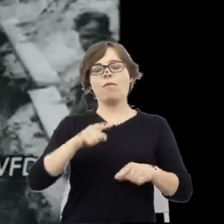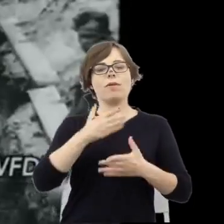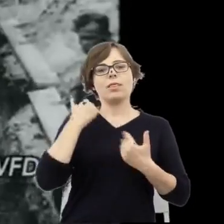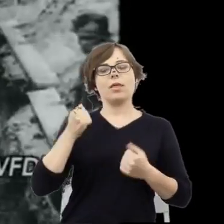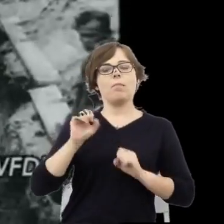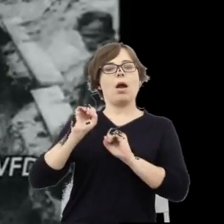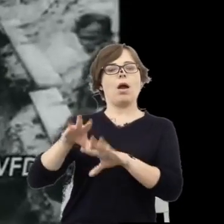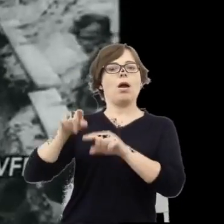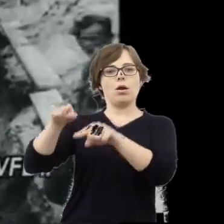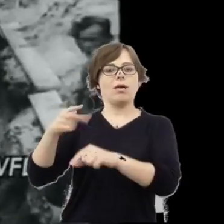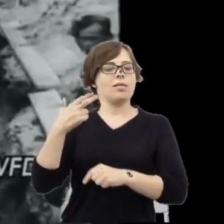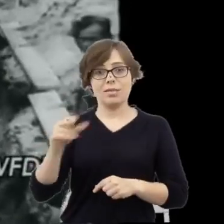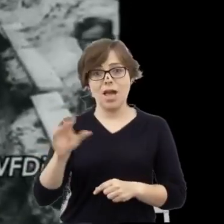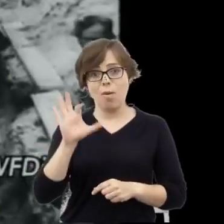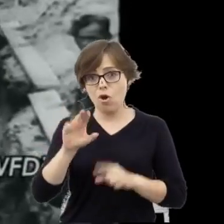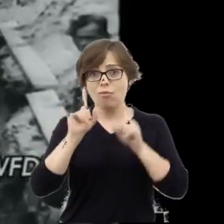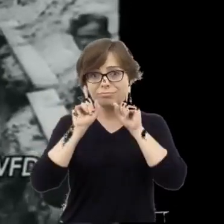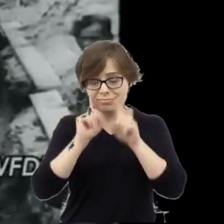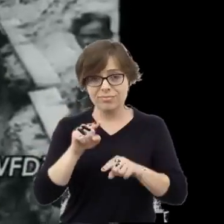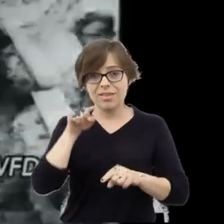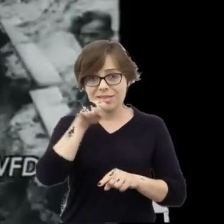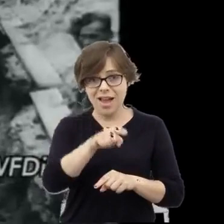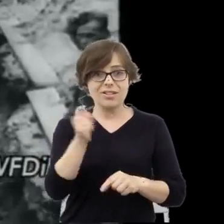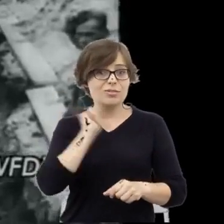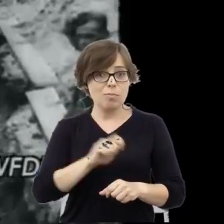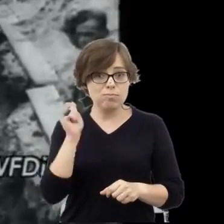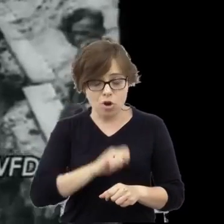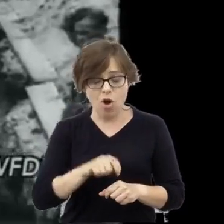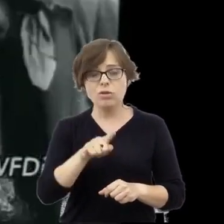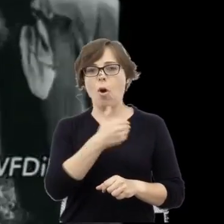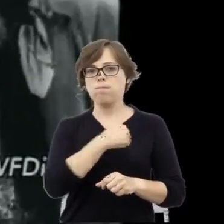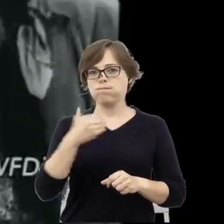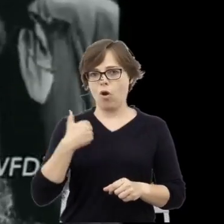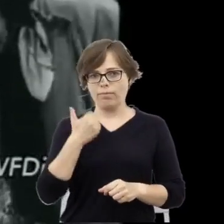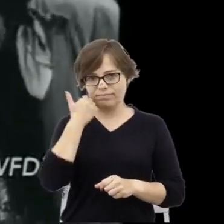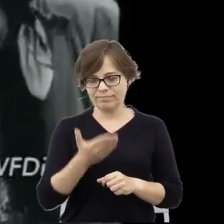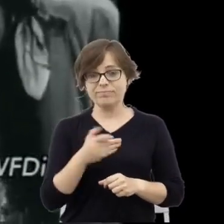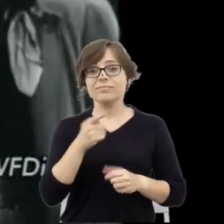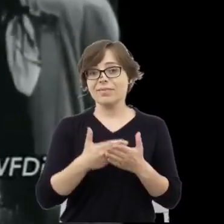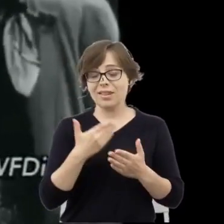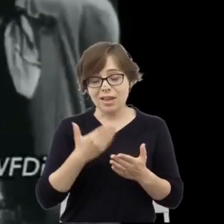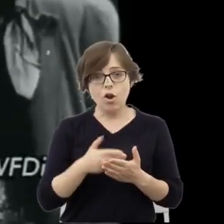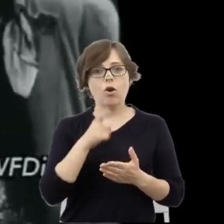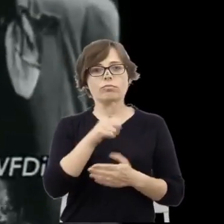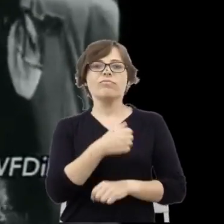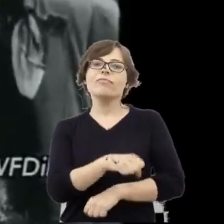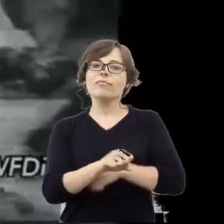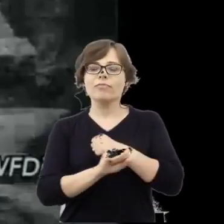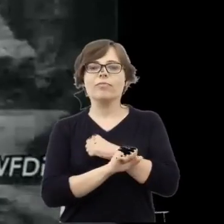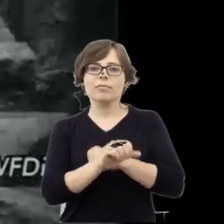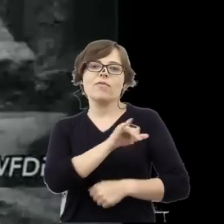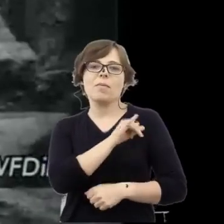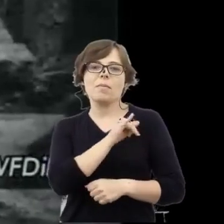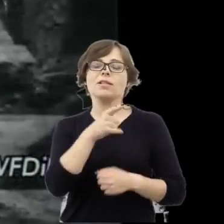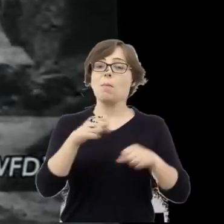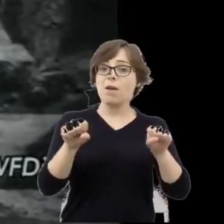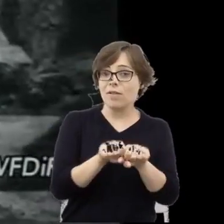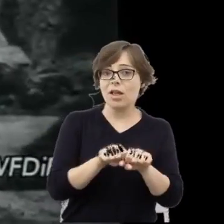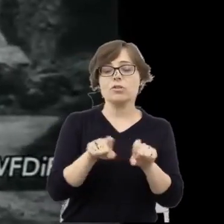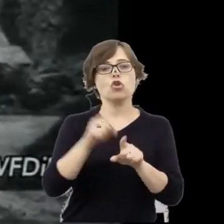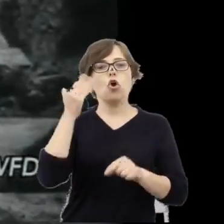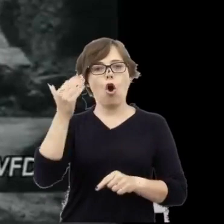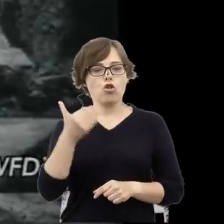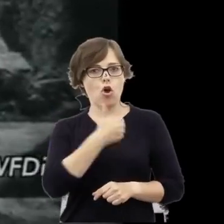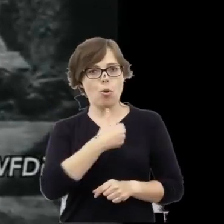która rzuciła cień na dobre imię Polski. W imię sprawiedliwości i w imię honoru narodu polskiego ogniska